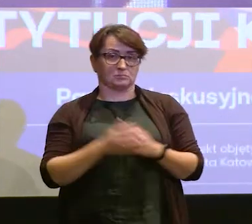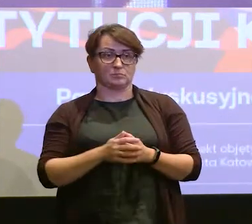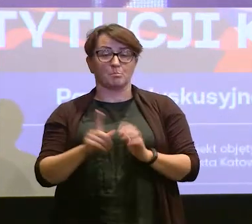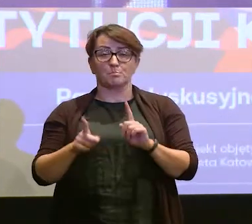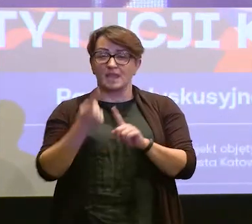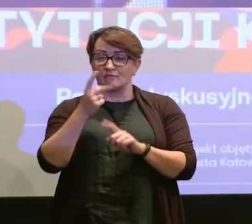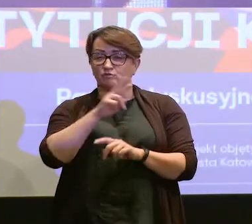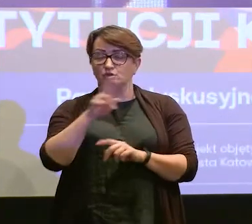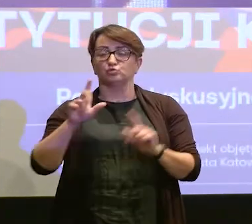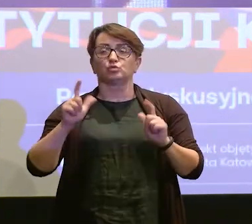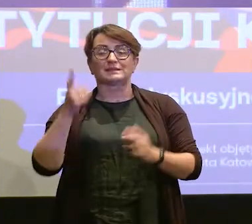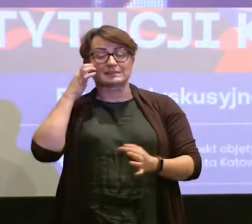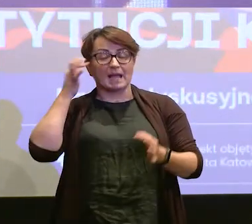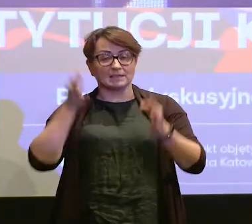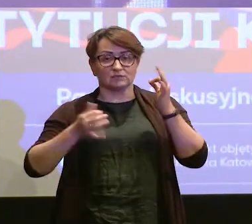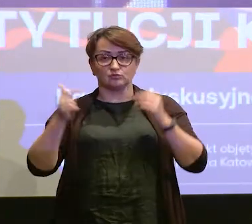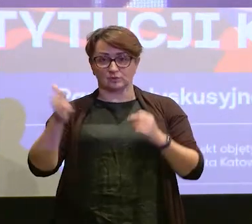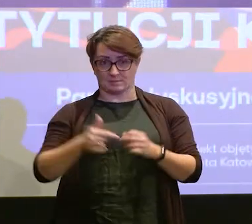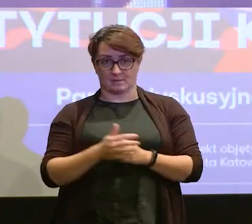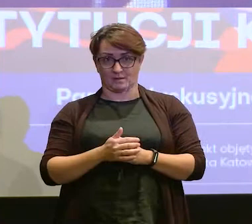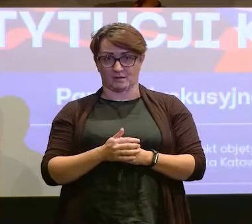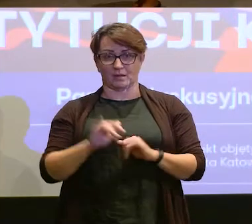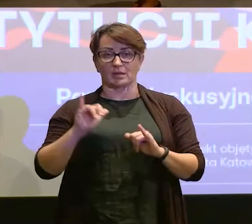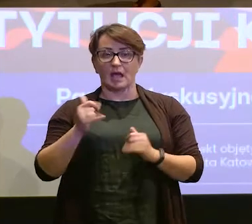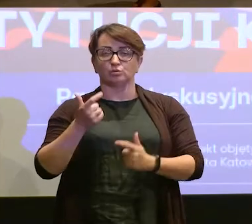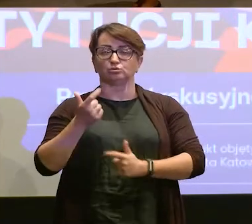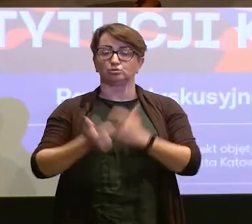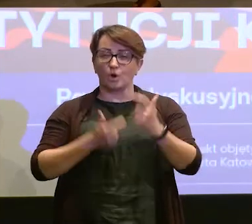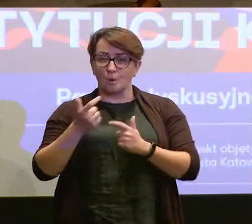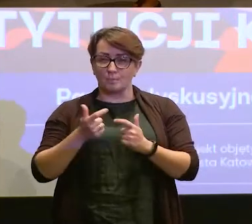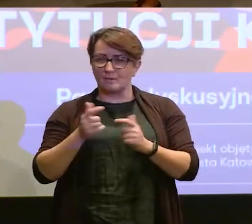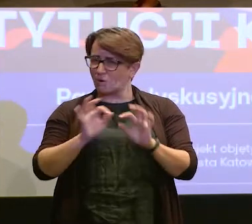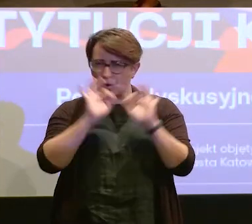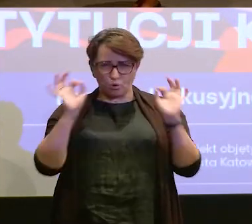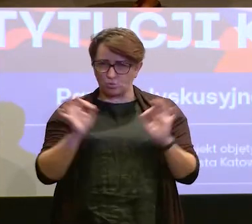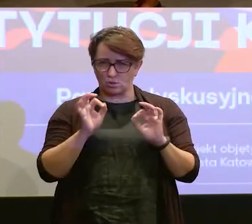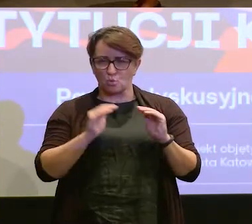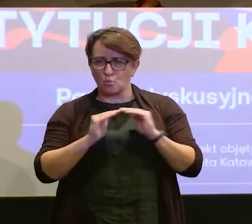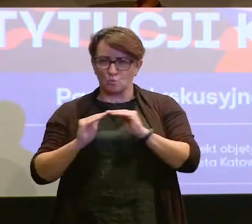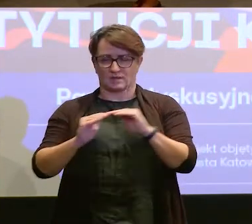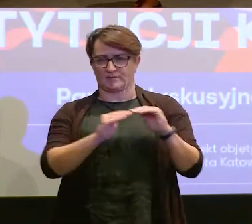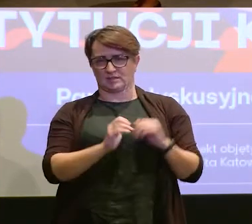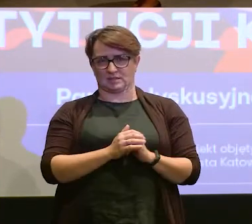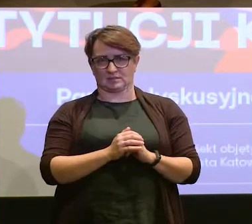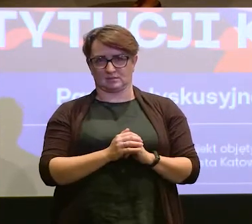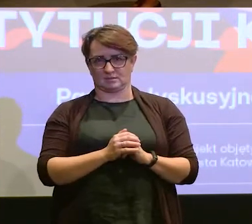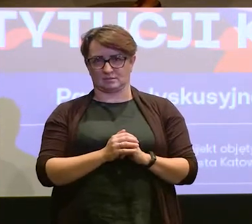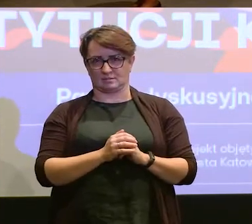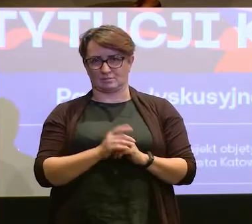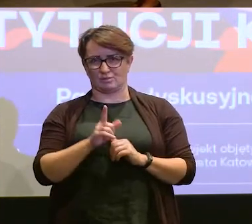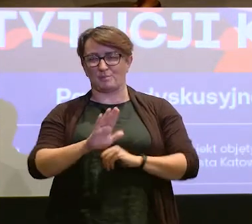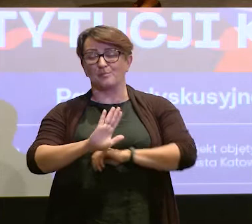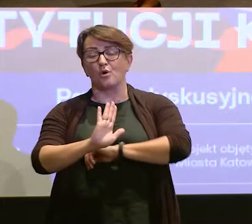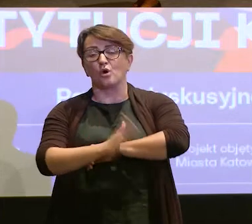pierwszą rzeczą to zastanówmy się, jak to zrobić w ogóle uniwersalnie. To jest po prostu